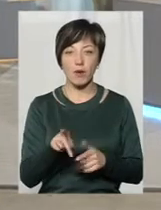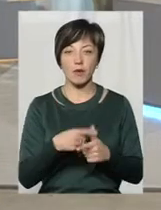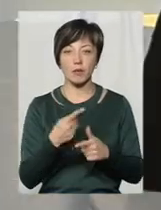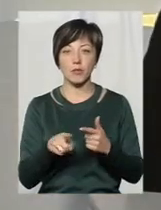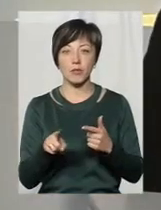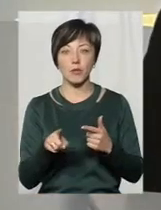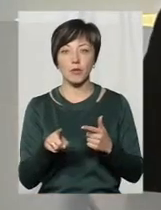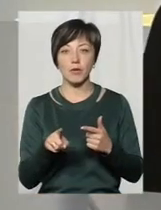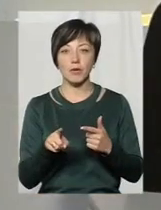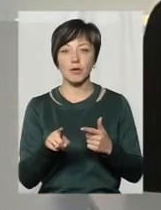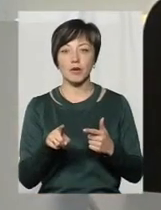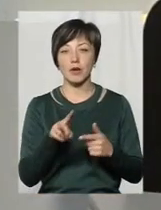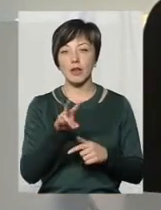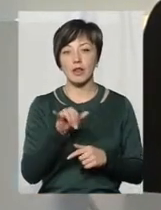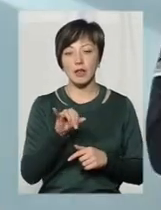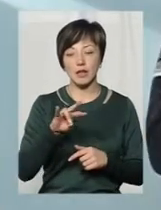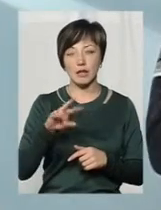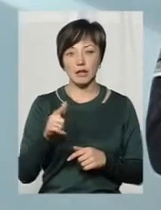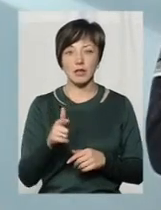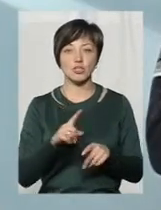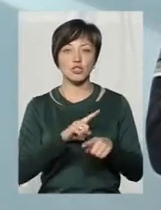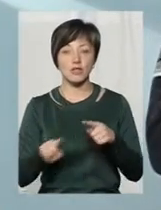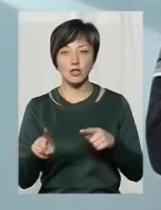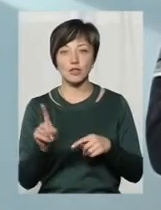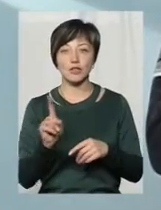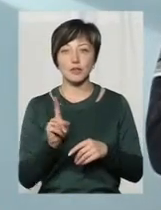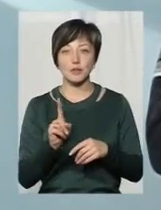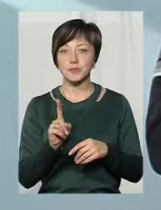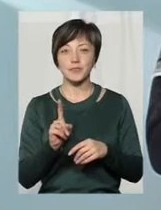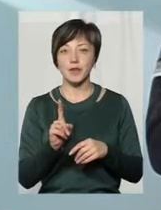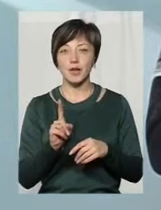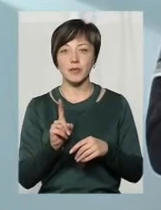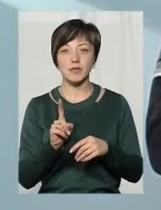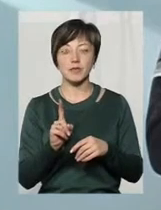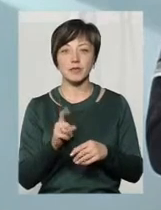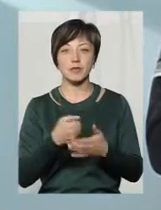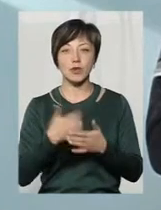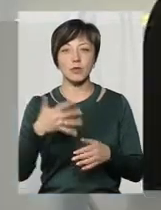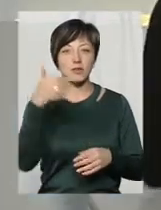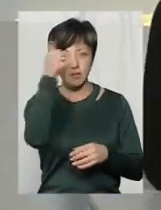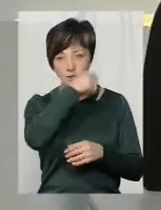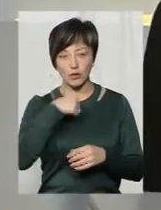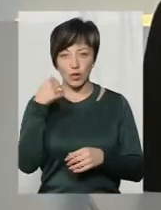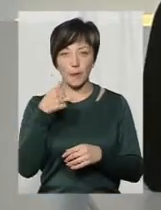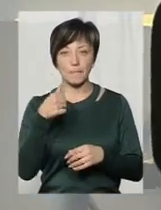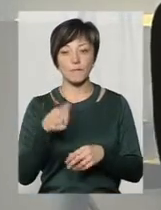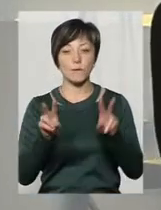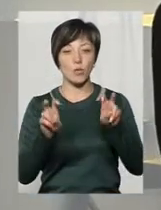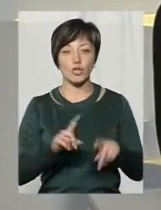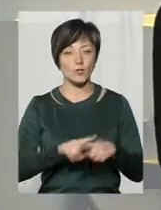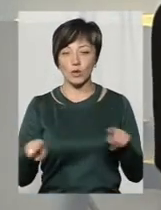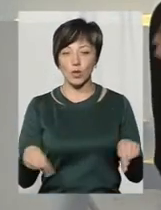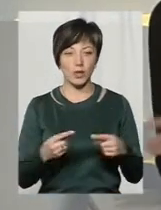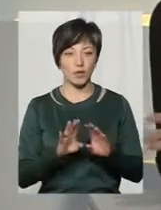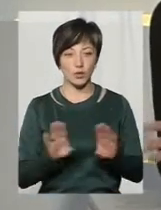або лина, настільки швидко, до років п'ятидесяти. Популяції швидко не відновлюються.